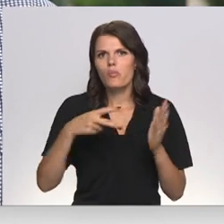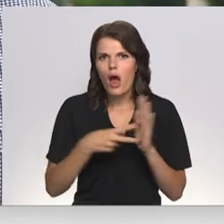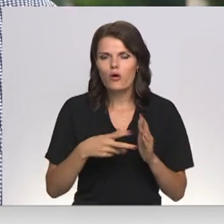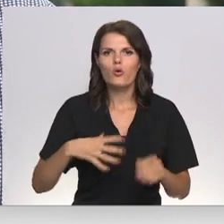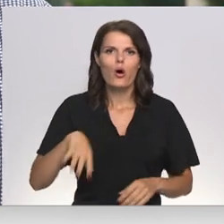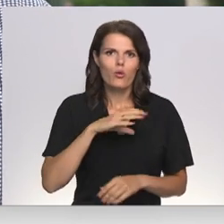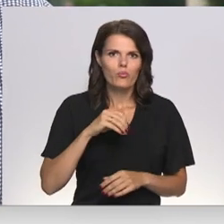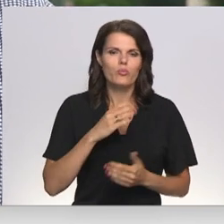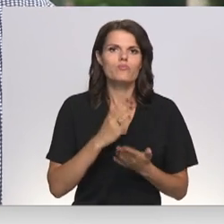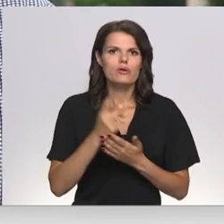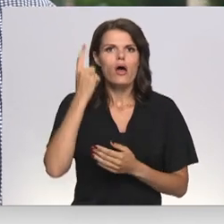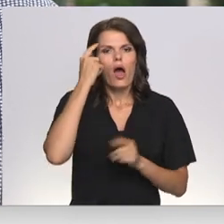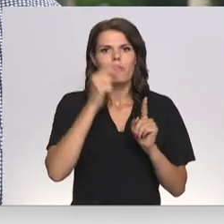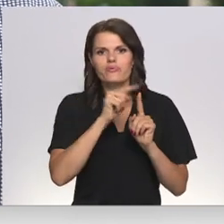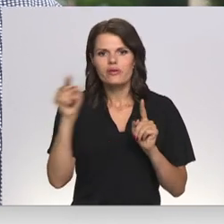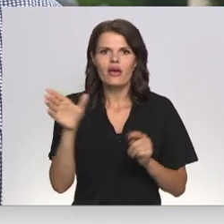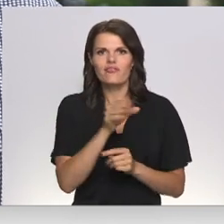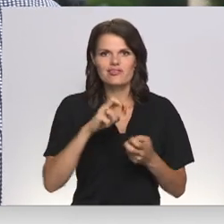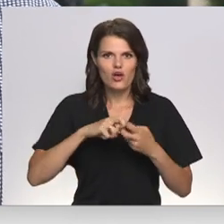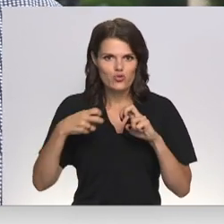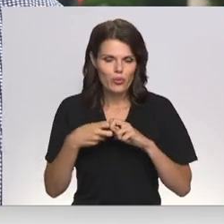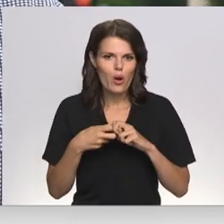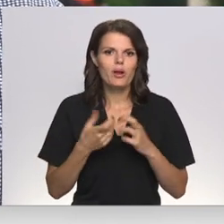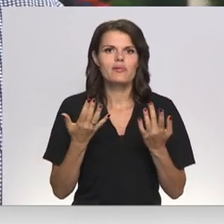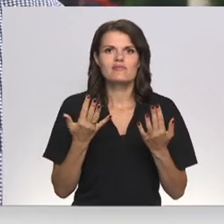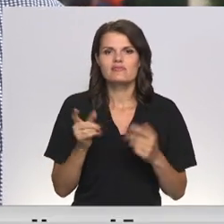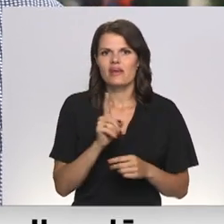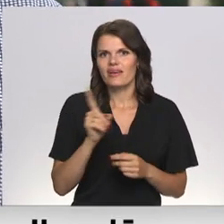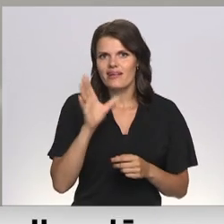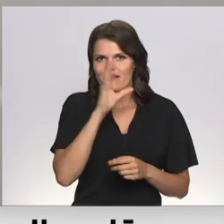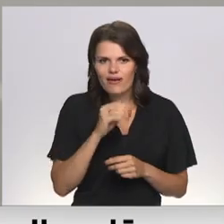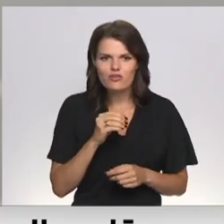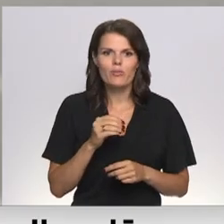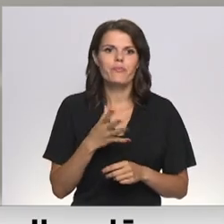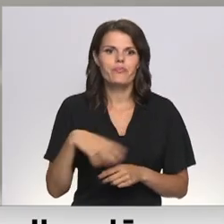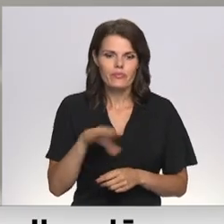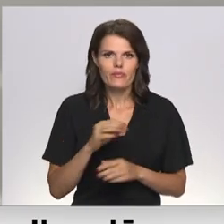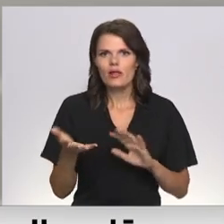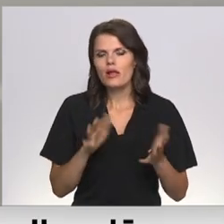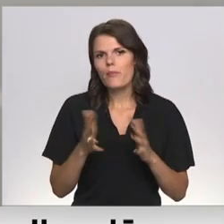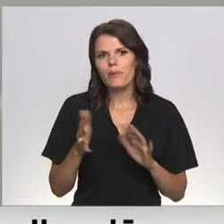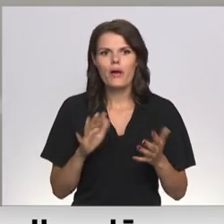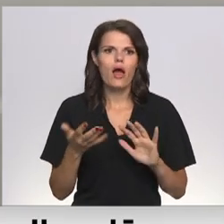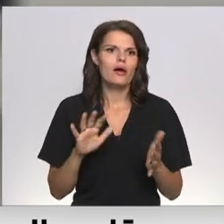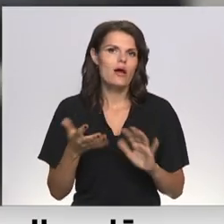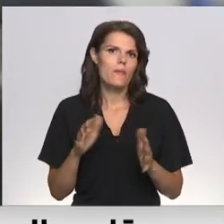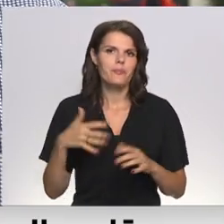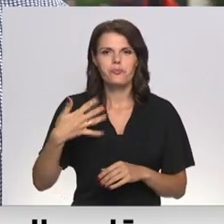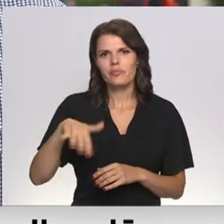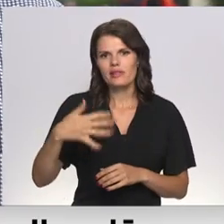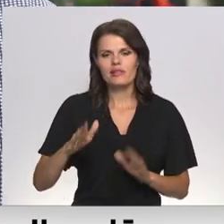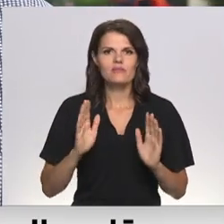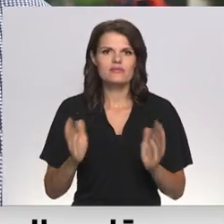mēs esam apzinājušies visu šīs problēmas, cik vien tas ir, protams, iespējams. Mēs esam apmēram 50